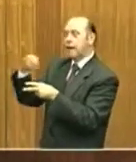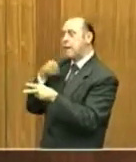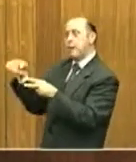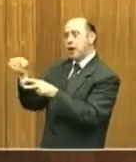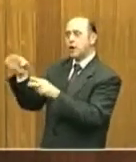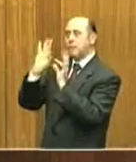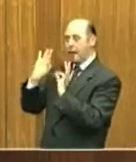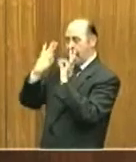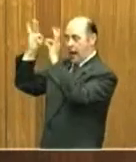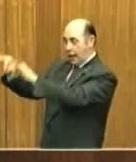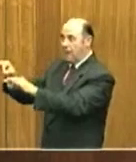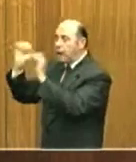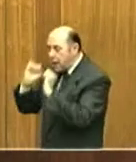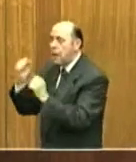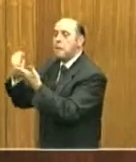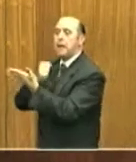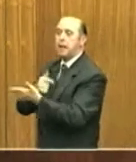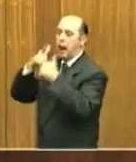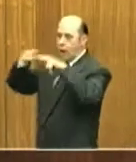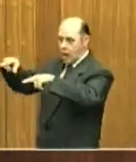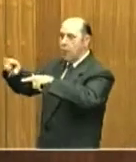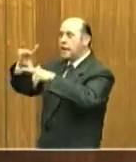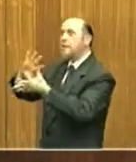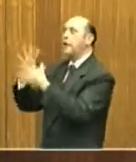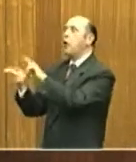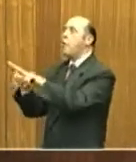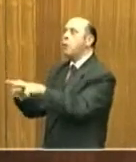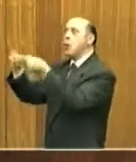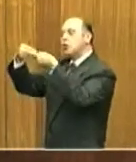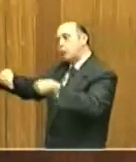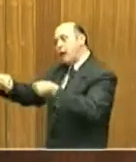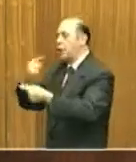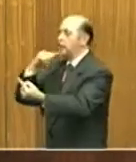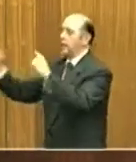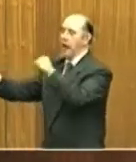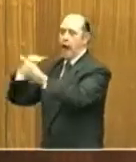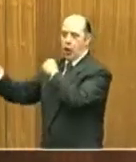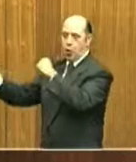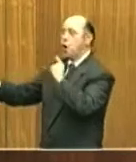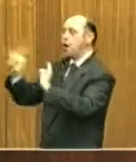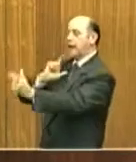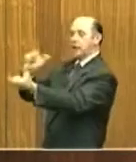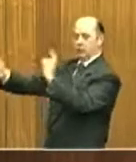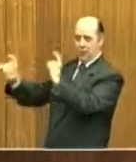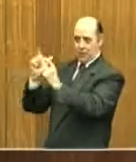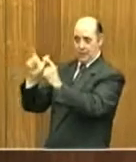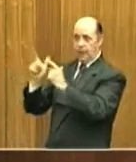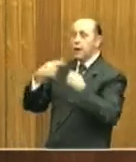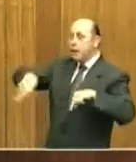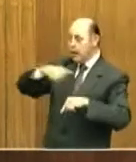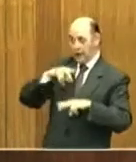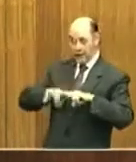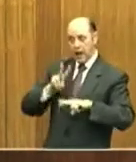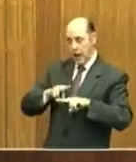permettere alla lingua di farsi veicolo di dialogo reciproco. D'altronde la nostra lingua è presente da